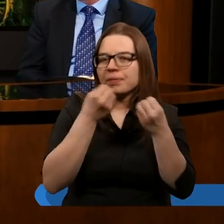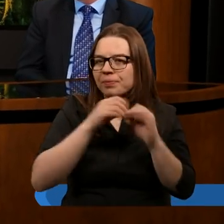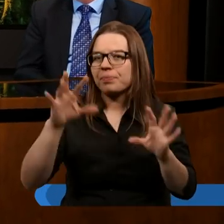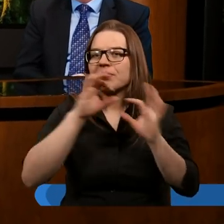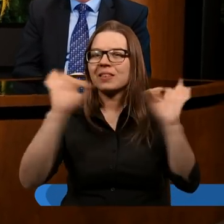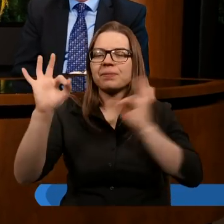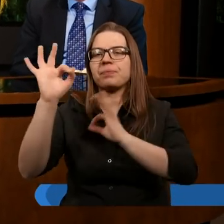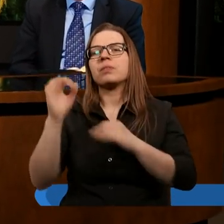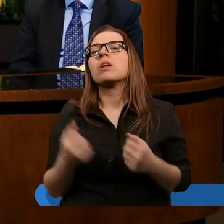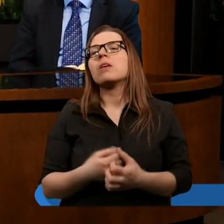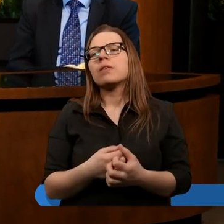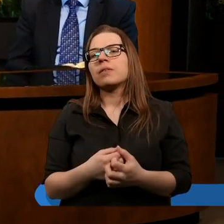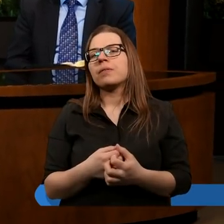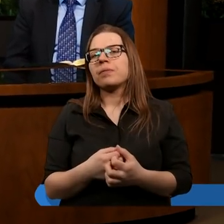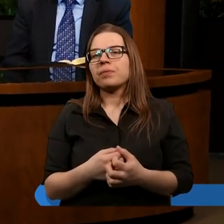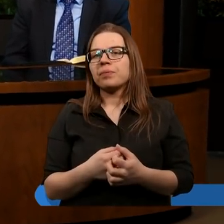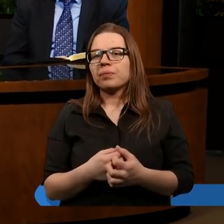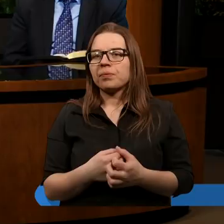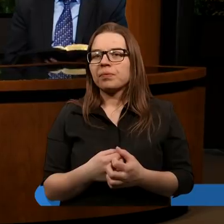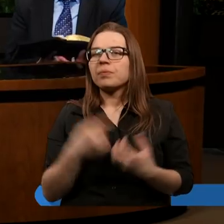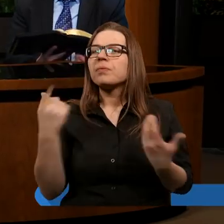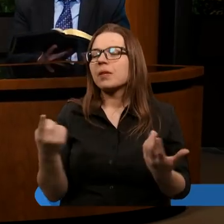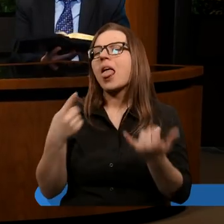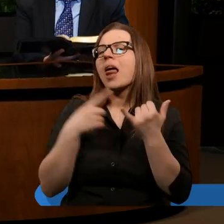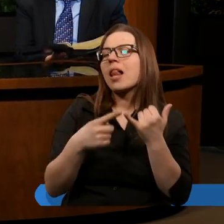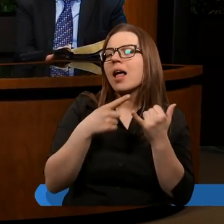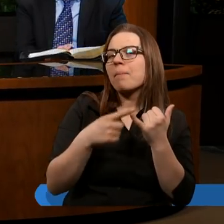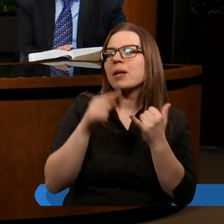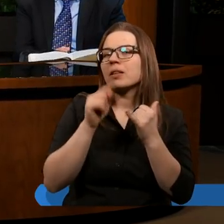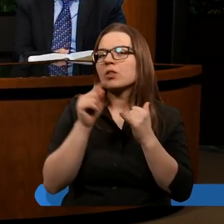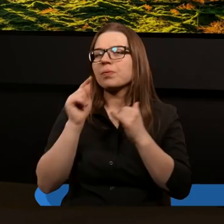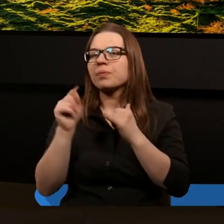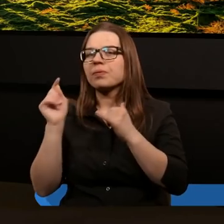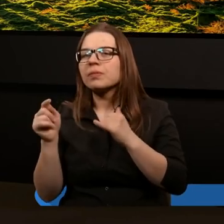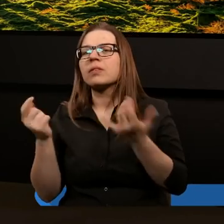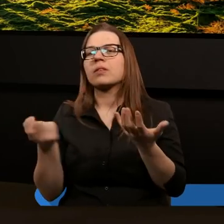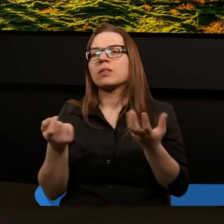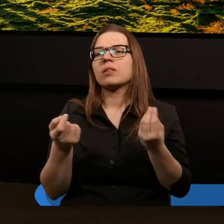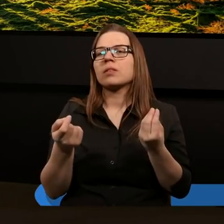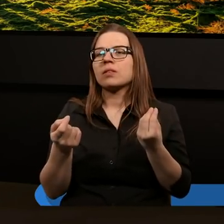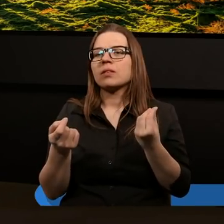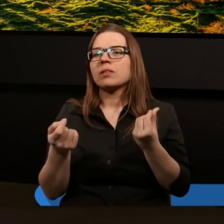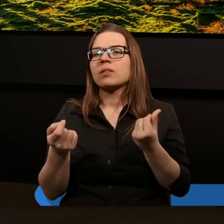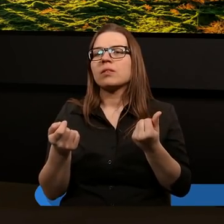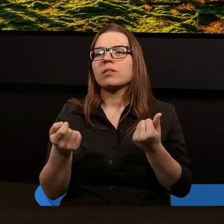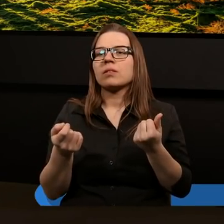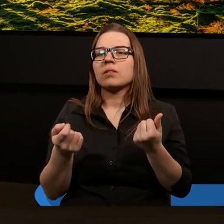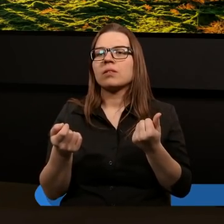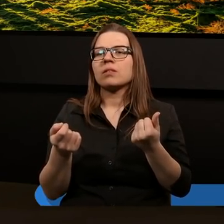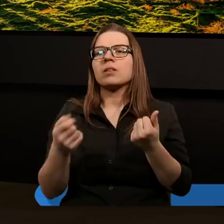A te wszystkie elementy, powiedzmy sobie, bo tam biel, konia,